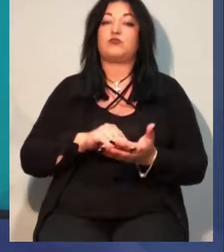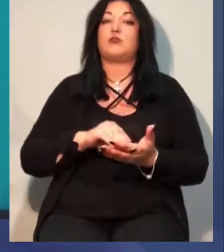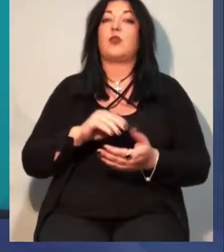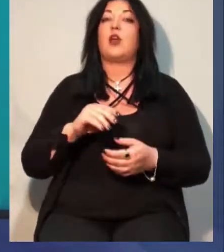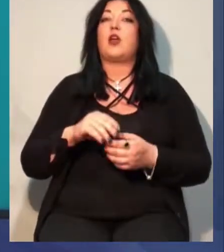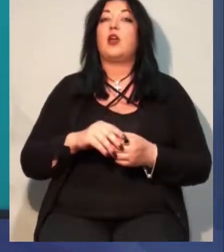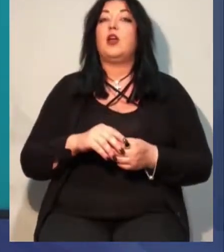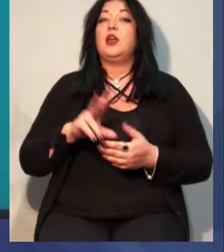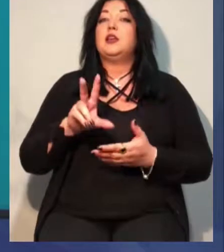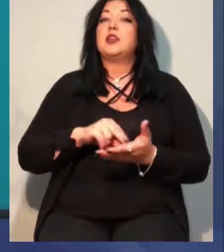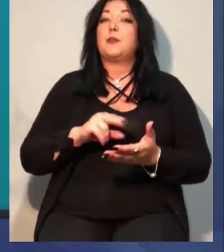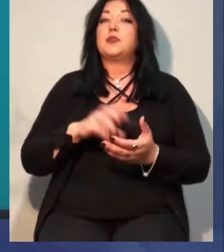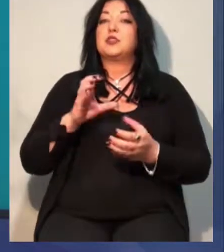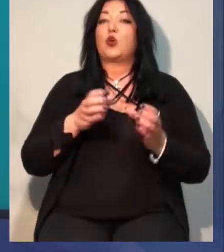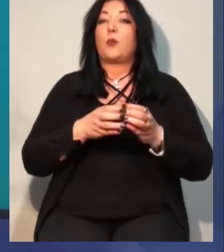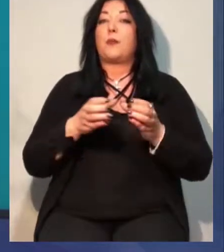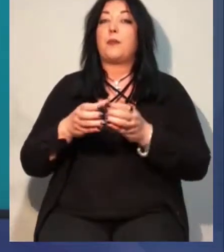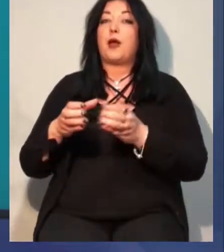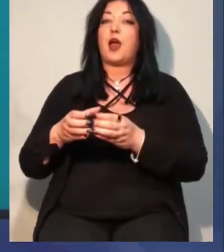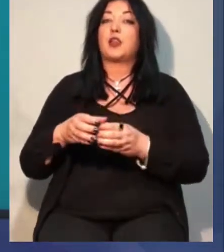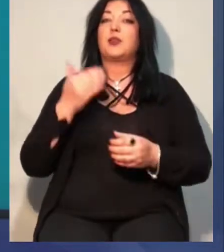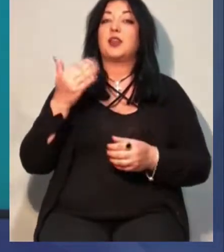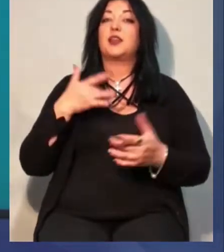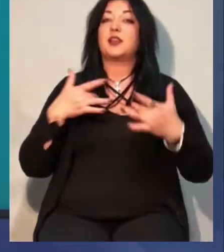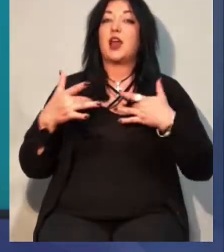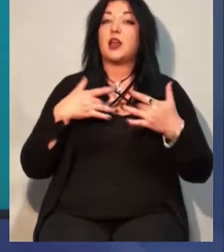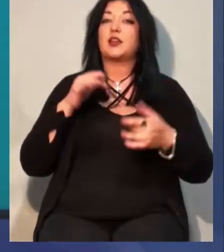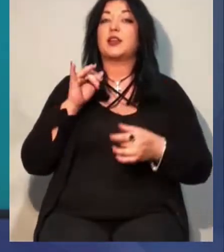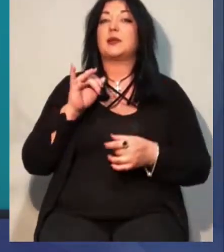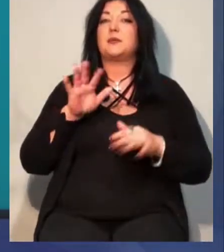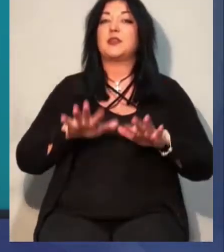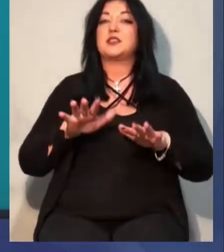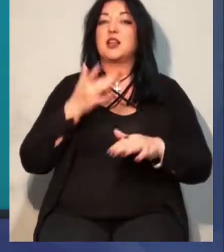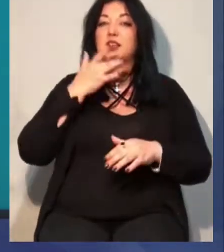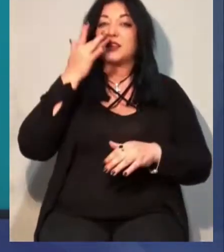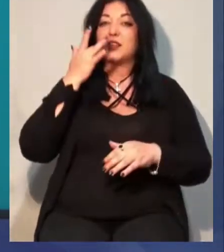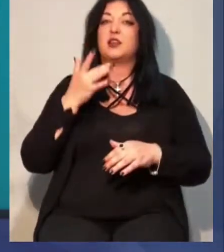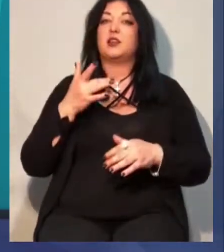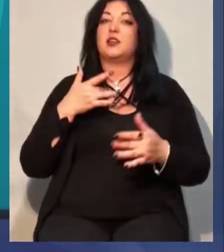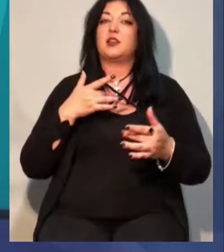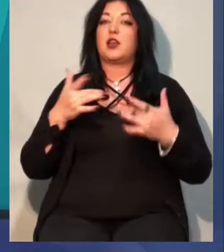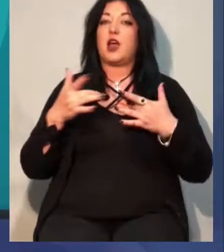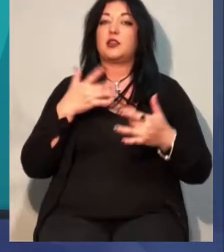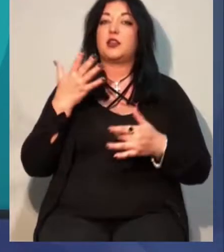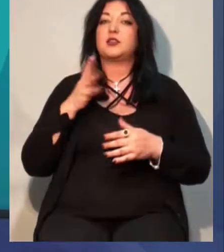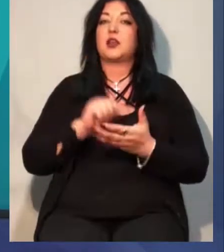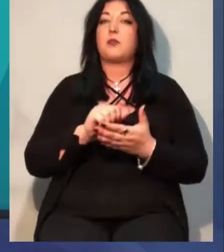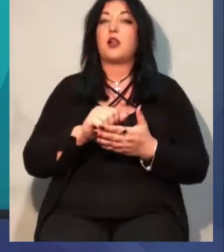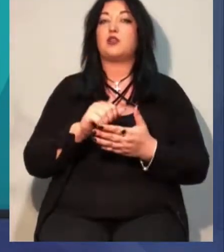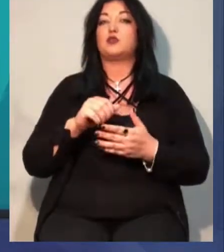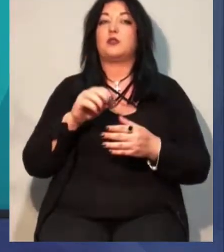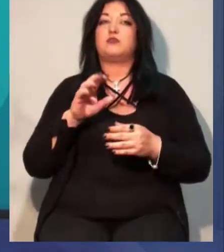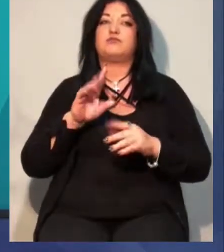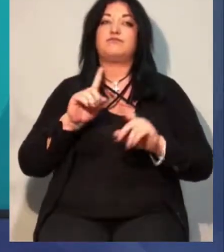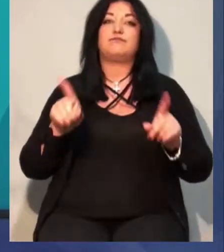«Стар Строй Юг», «Літній театр» та «Міські літні театри», які займалися благоустроєм в літньому театрі. Нагадаємо,